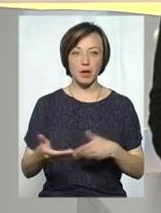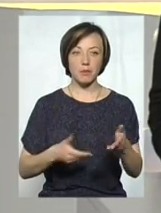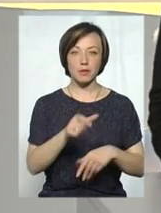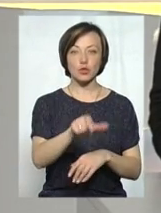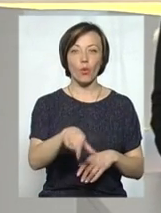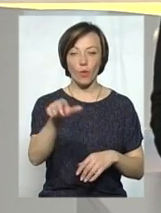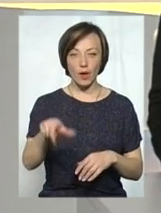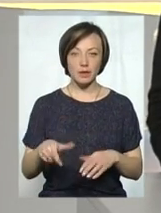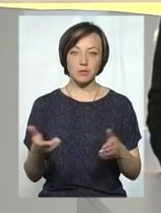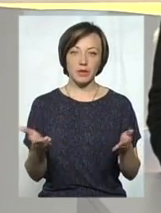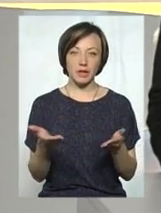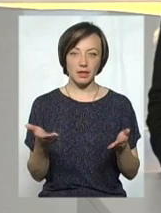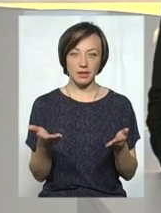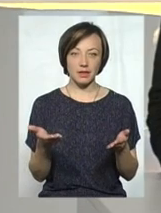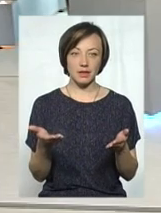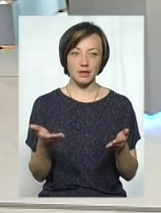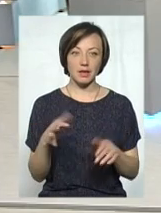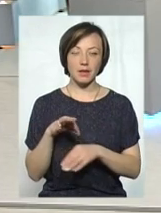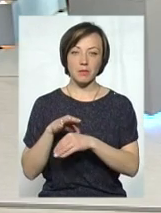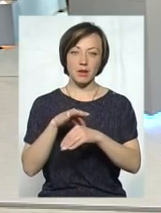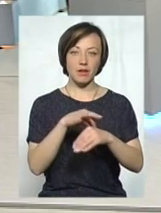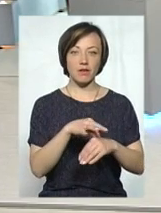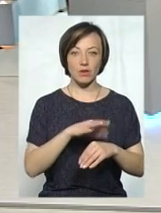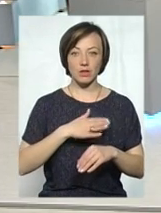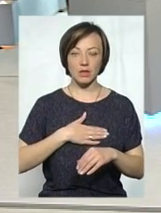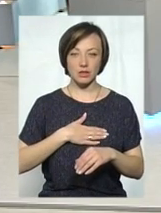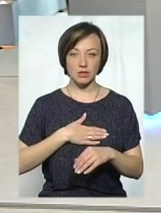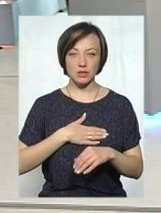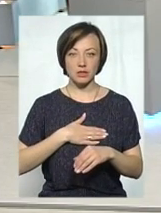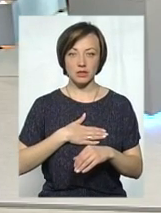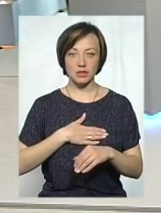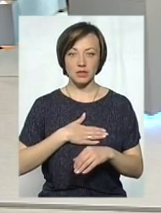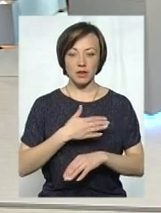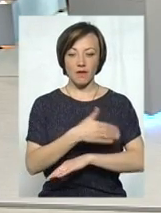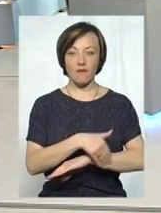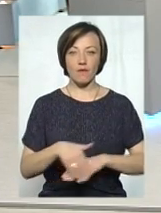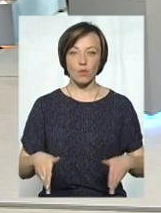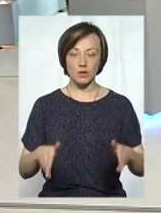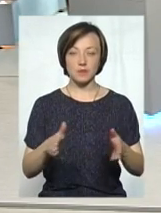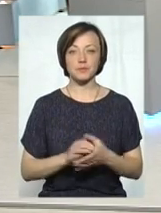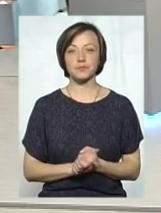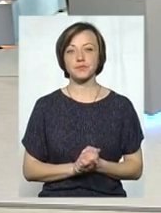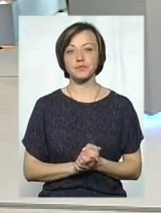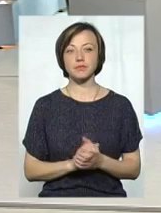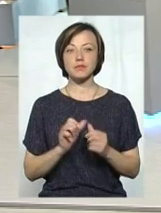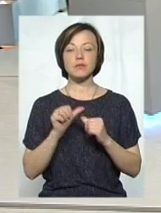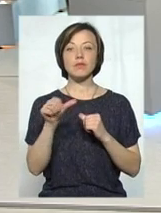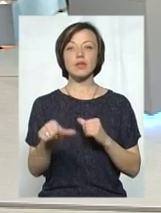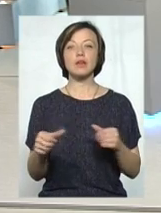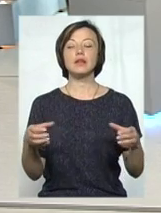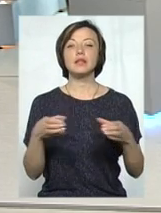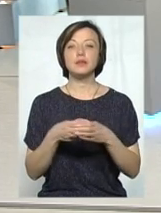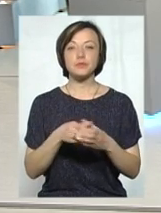які переходять наші вулиці в потрібні, які не потрібні? Знаєте, окрім тієї категорії